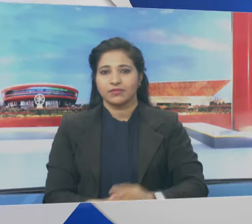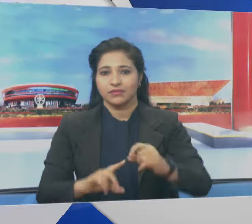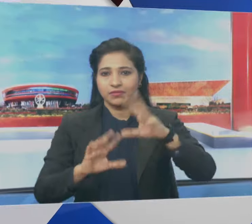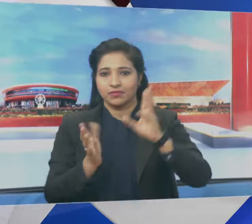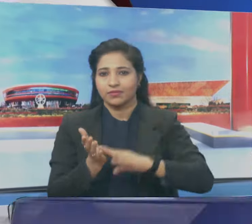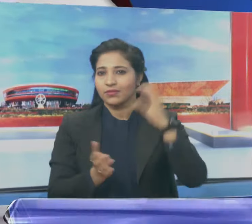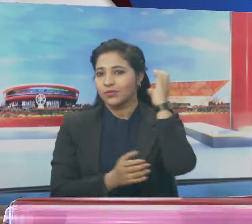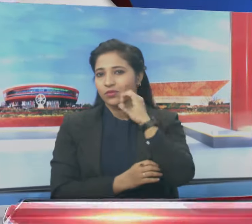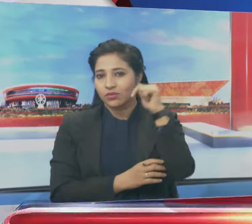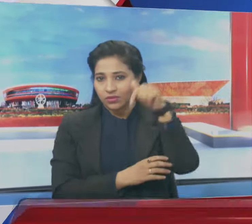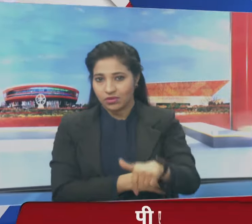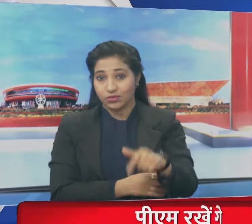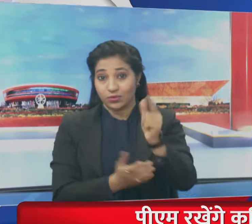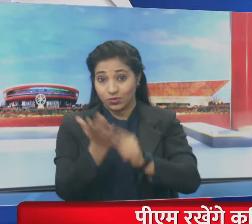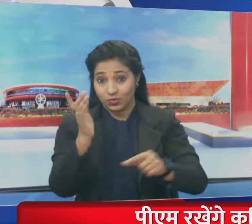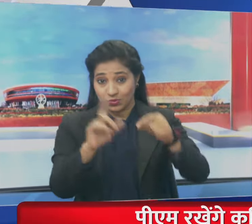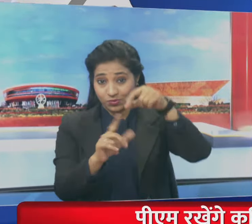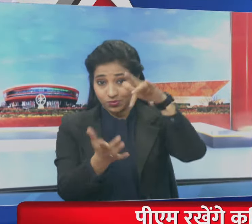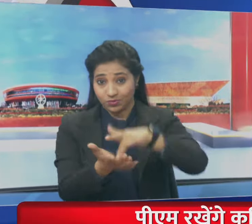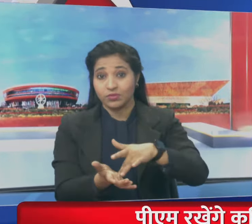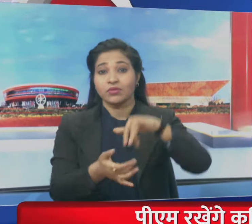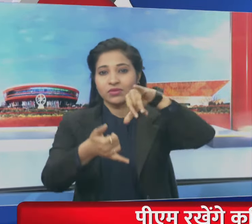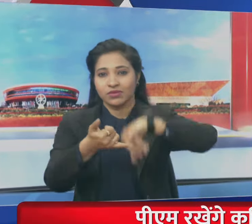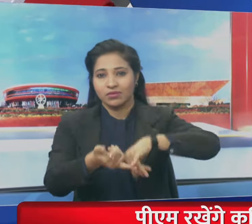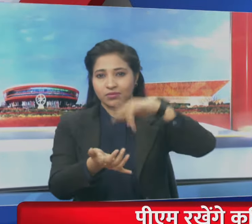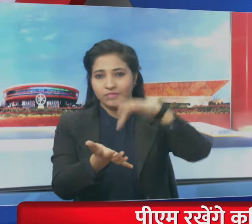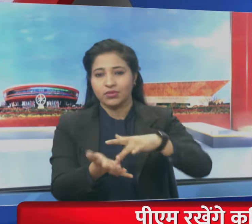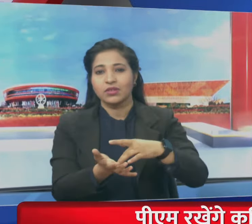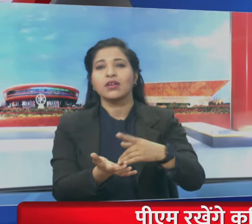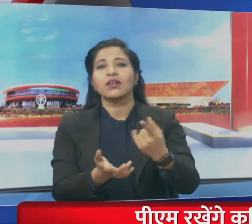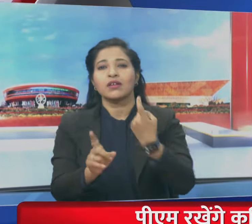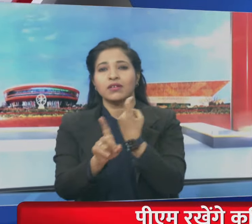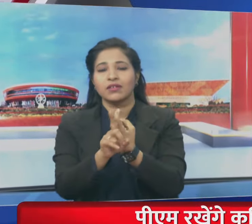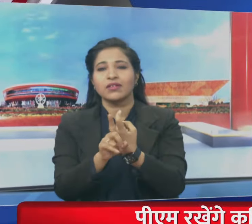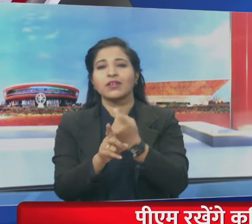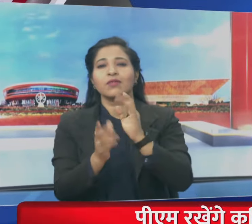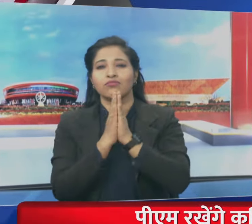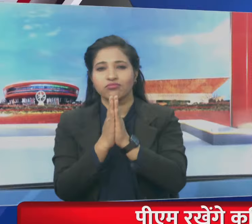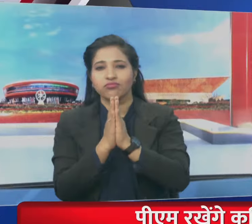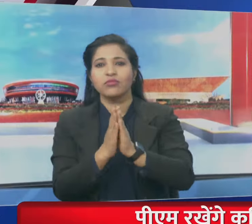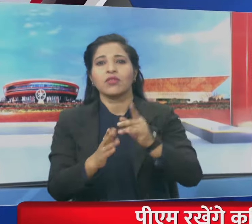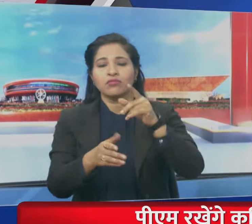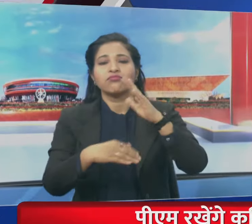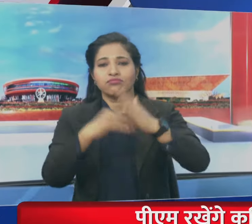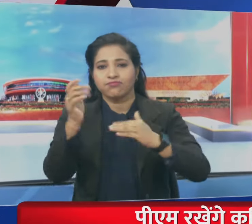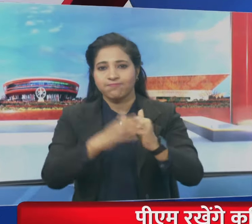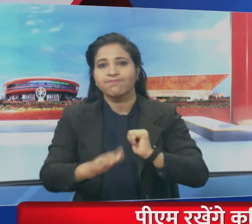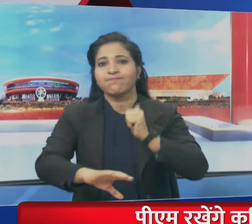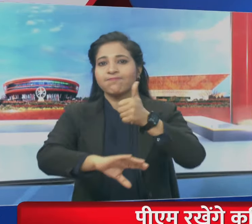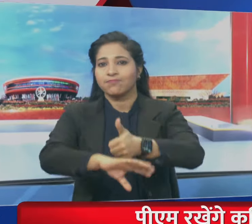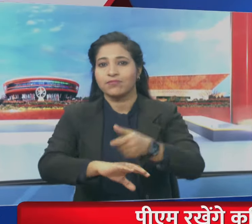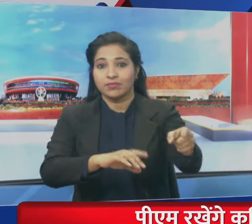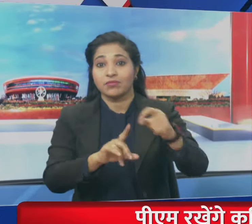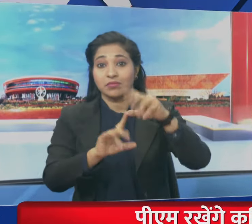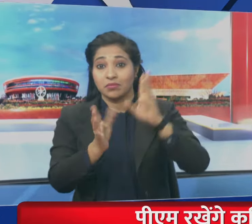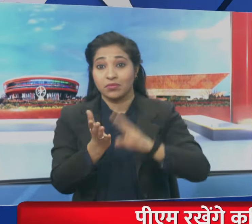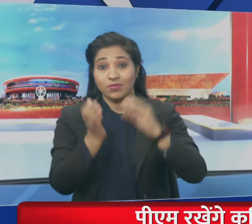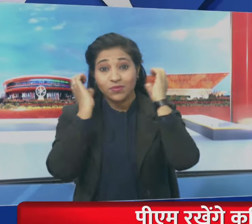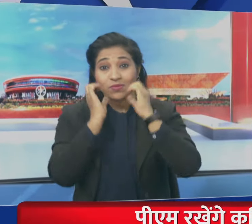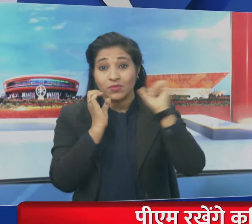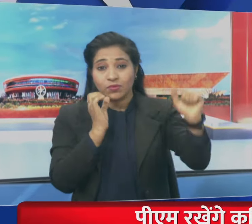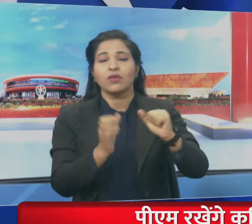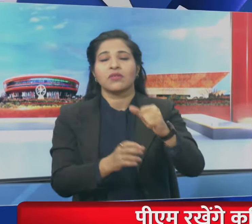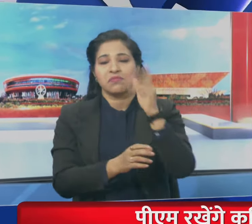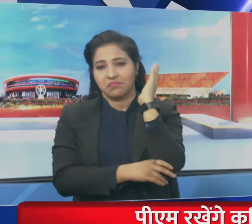प्रधानमंत्री नरेंद्र मोदी आज यूपी के संभल में कलकी धाम मंदिर में रखेंगे नीव प्रधानमंत्री एक जन सभा को भी करेंगे